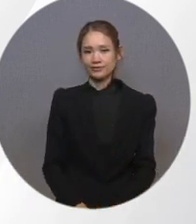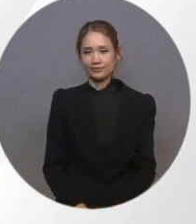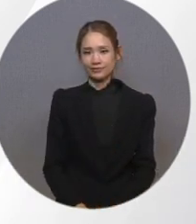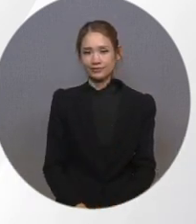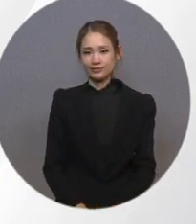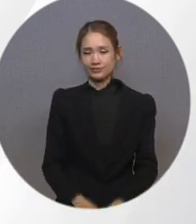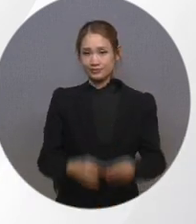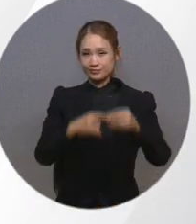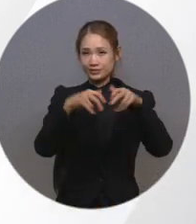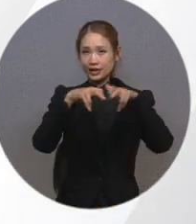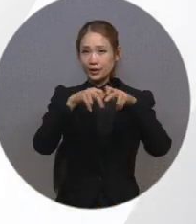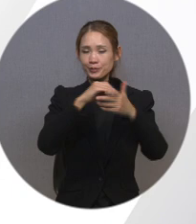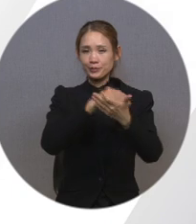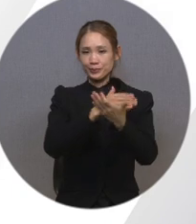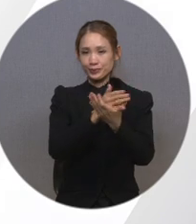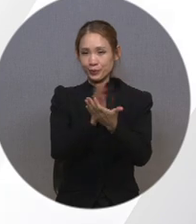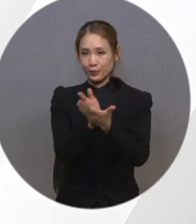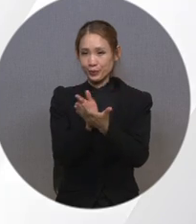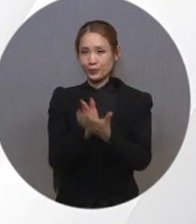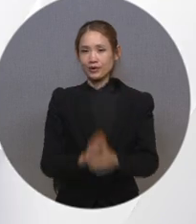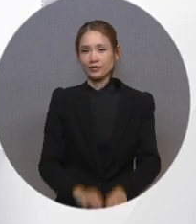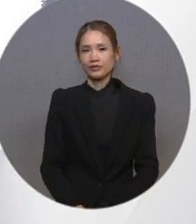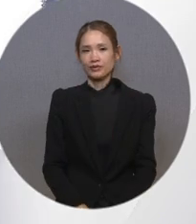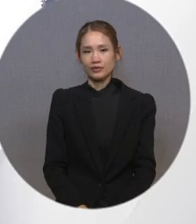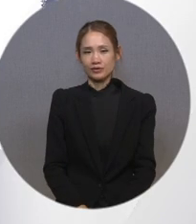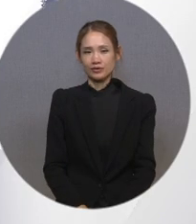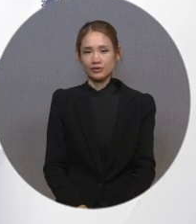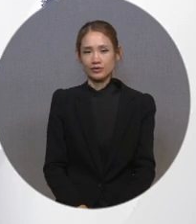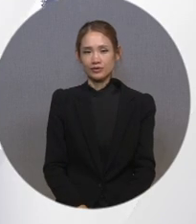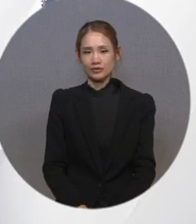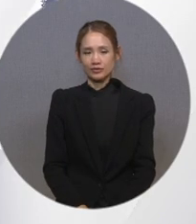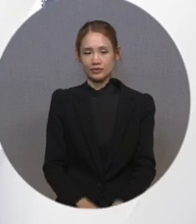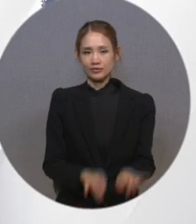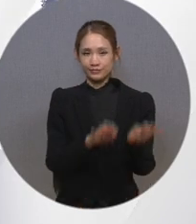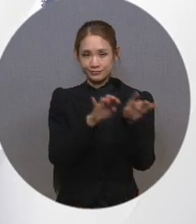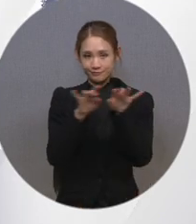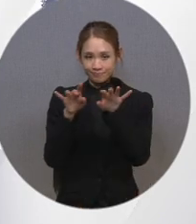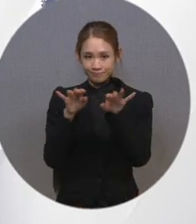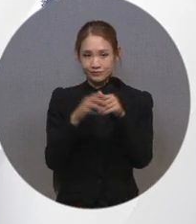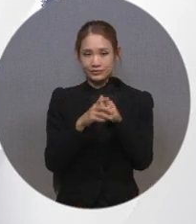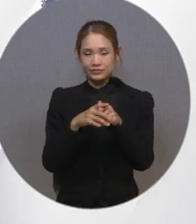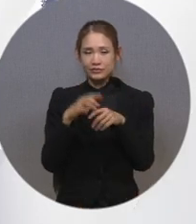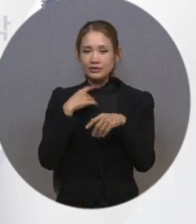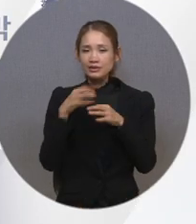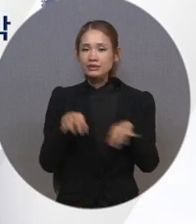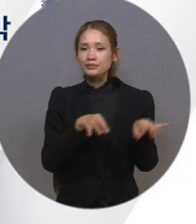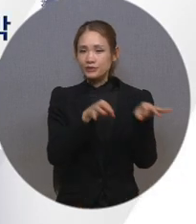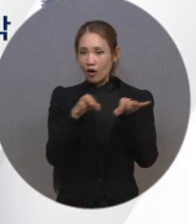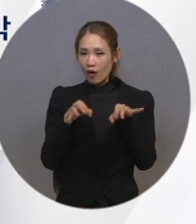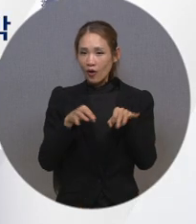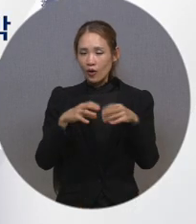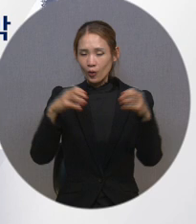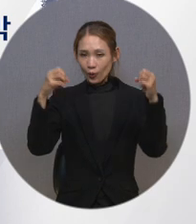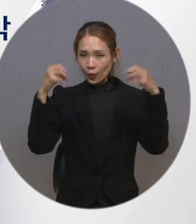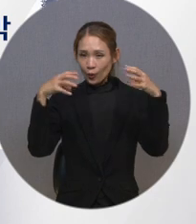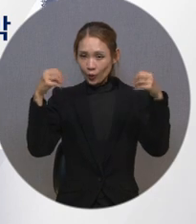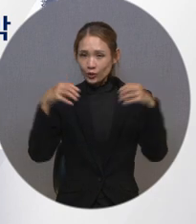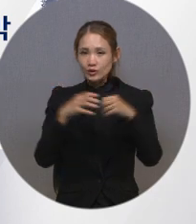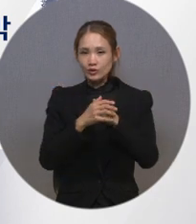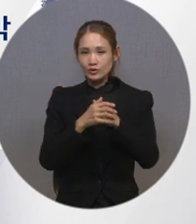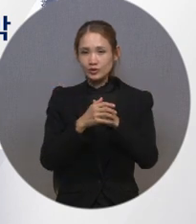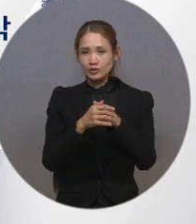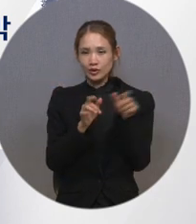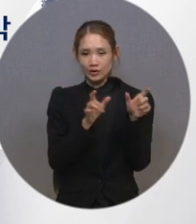먼저 장애인 방송의 종류입니다. 회색 자막 방송이란 음성이나 오디오 신호를 TV 화면에 자막으로